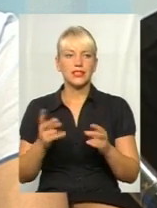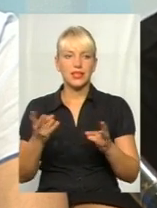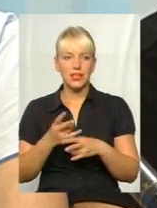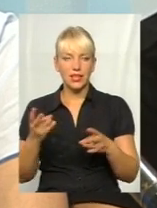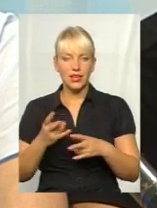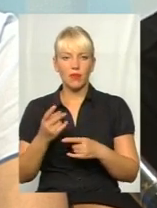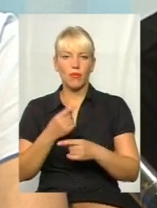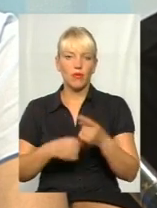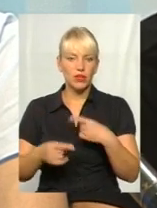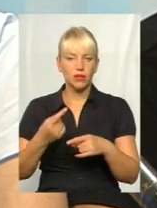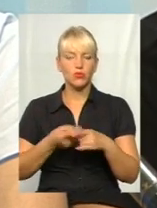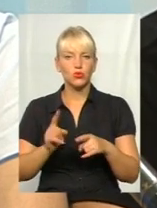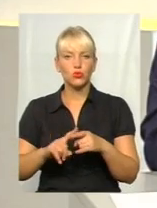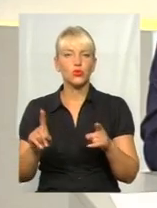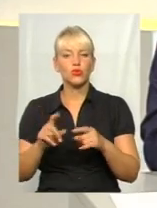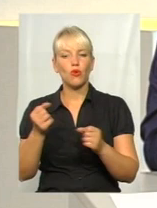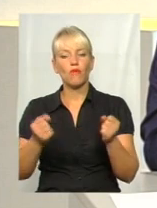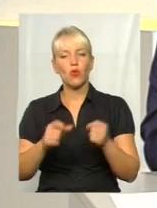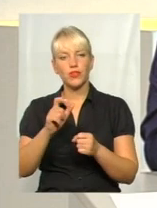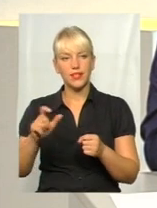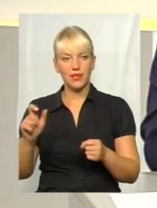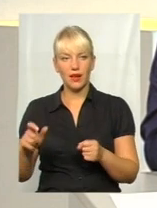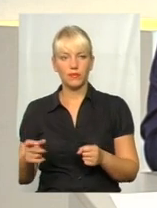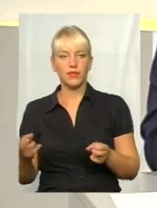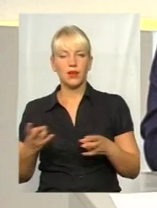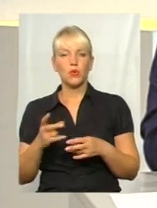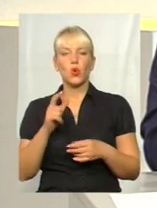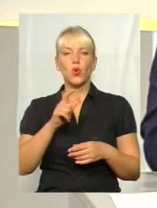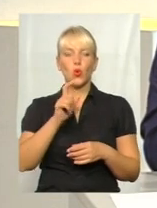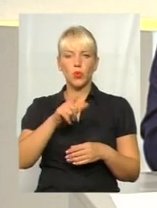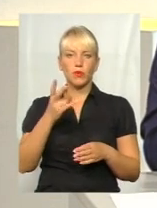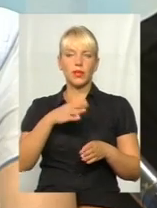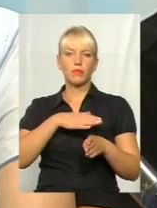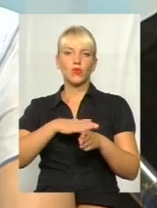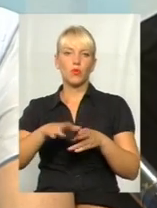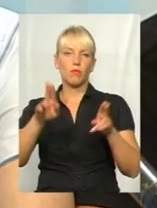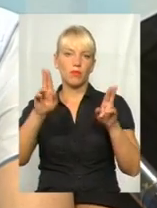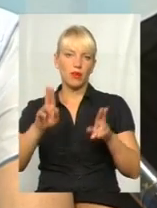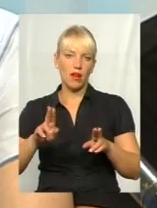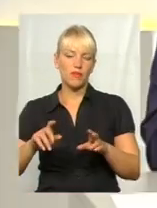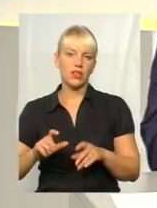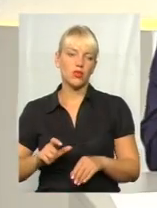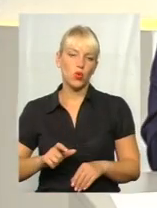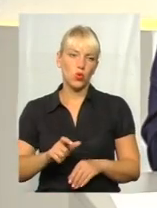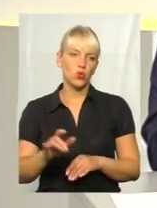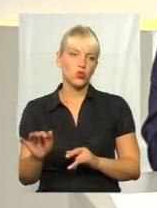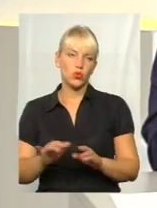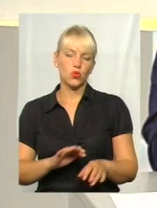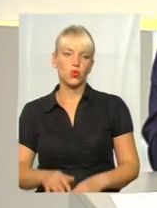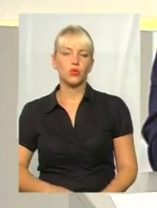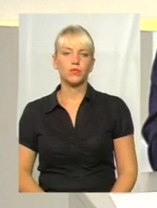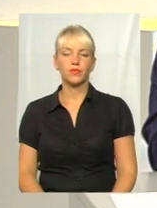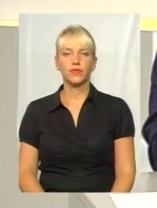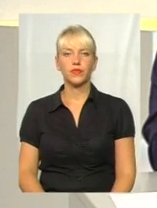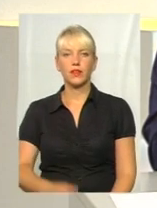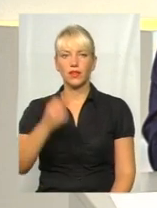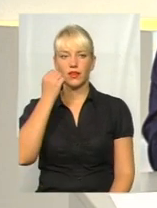же, ми вертаємося до того, що потрібно водіями і людьми виконувати правила дружнього руху. Дякую. І хотілося